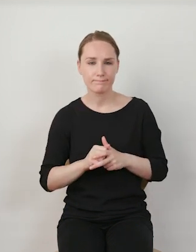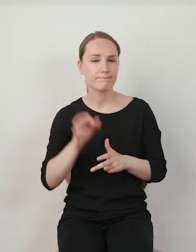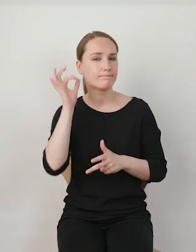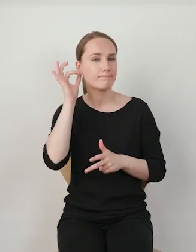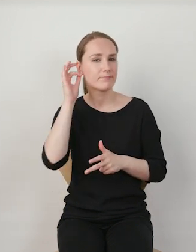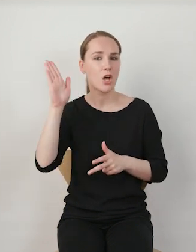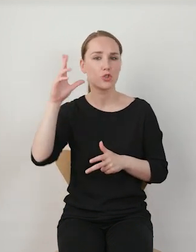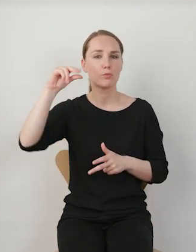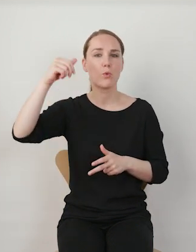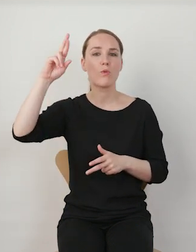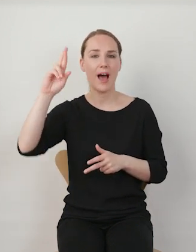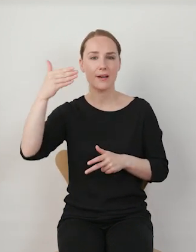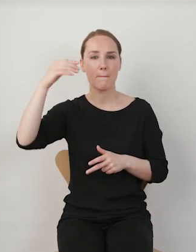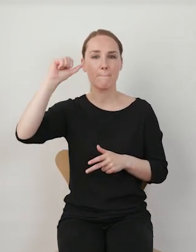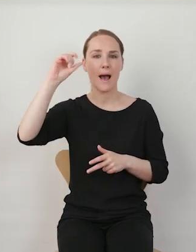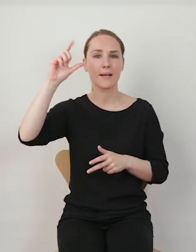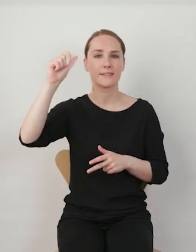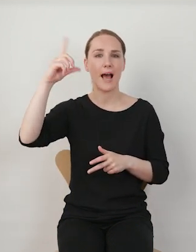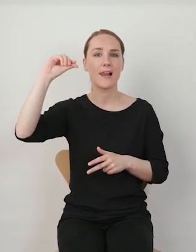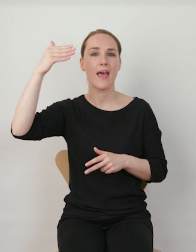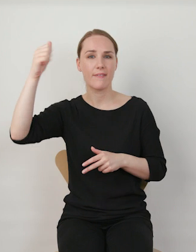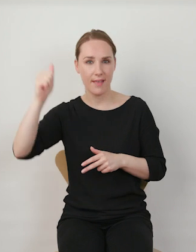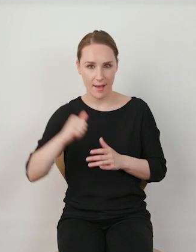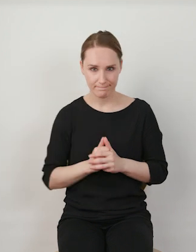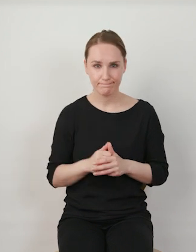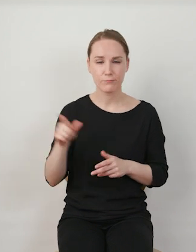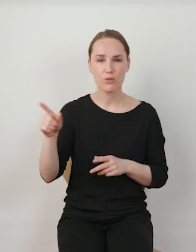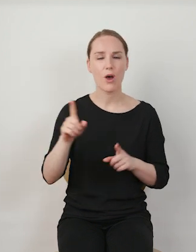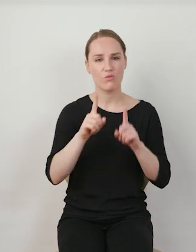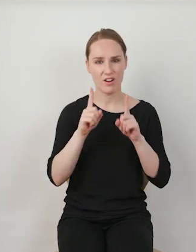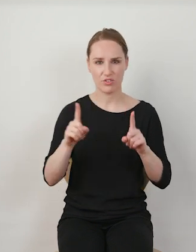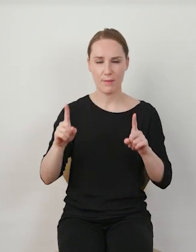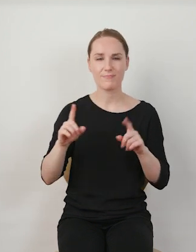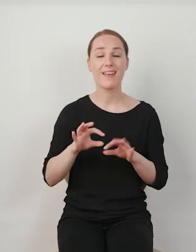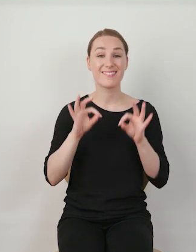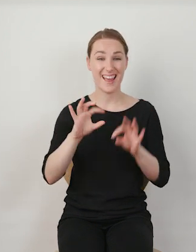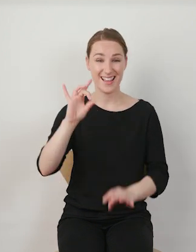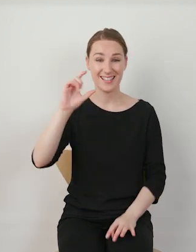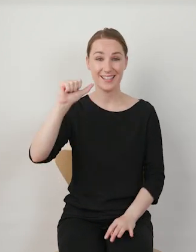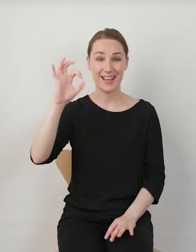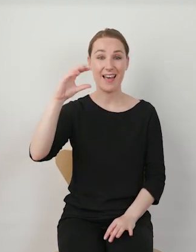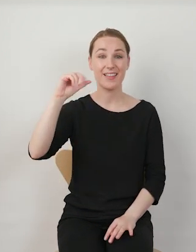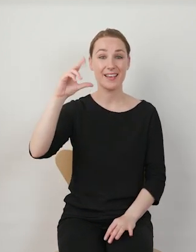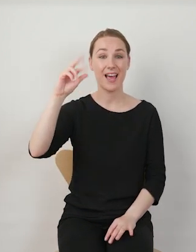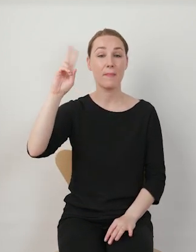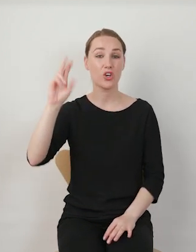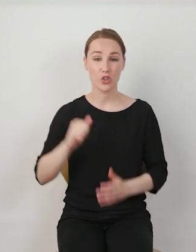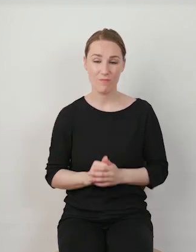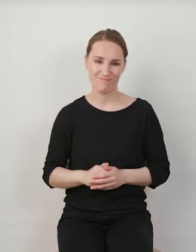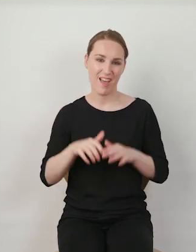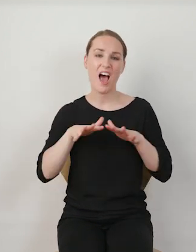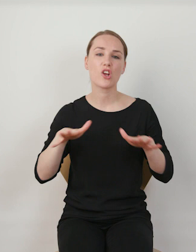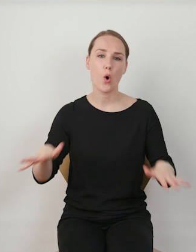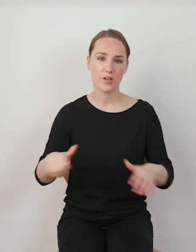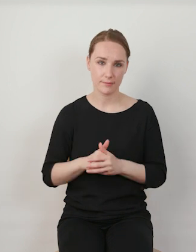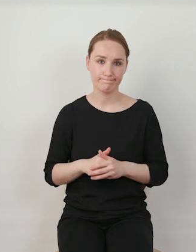Magdalena Szpunar. Szpunar zwraca uwagę na to, że takim gatekeeperem w tej chwili stały się algorytmy. Po